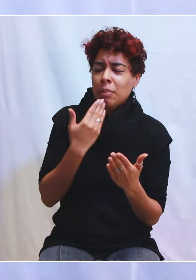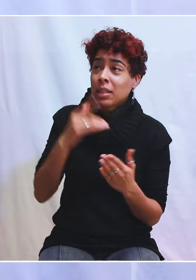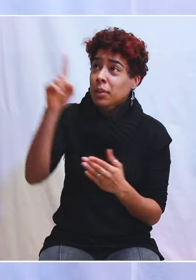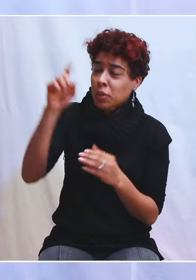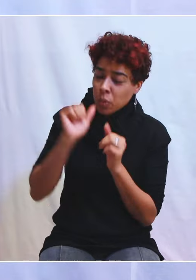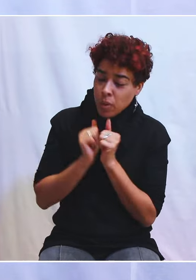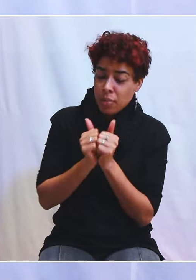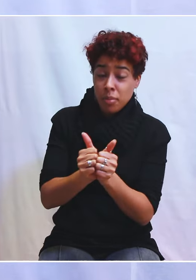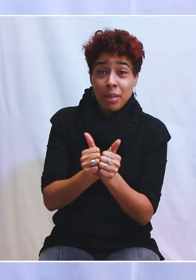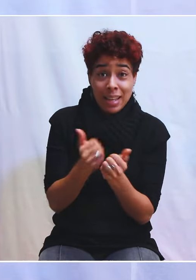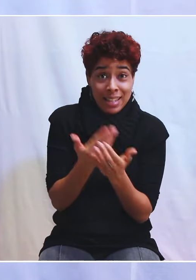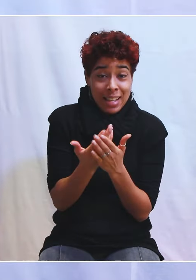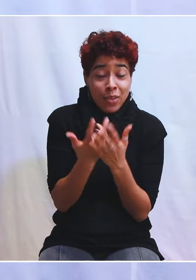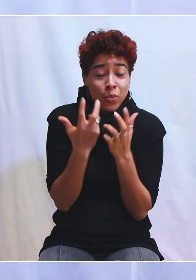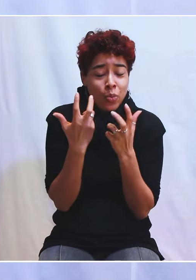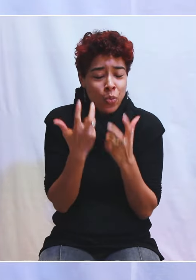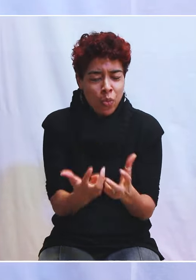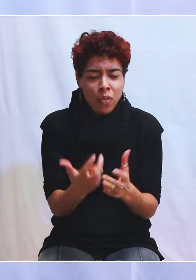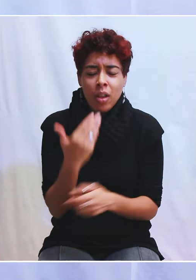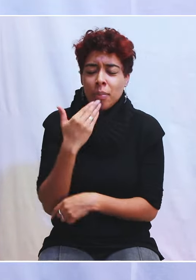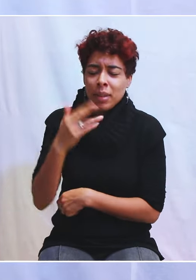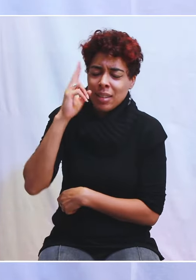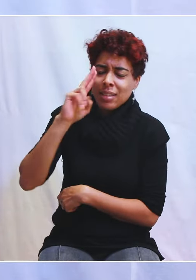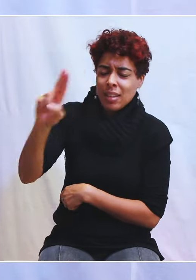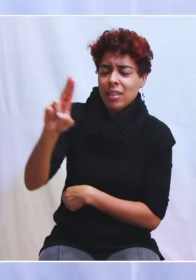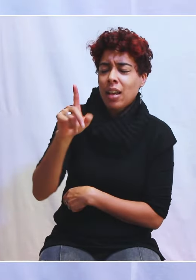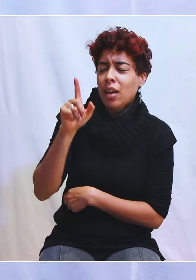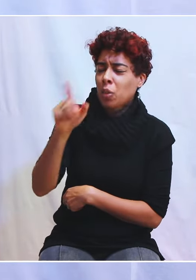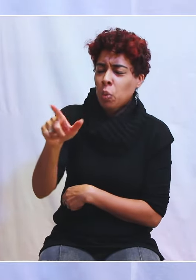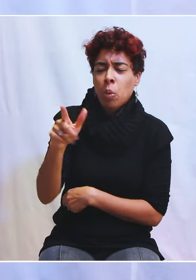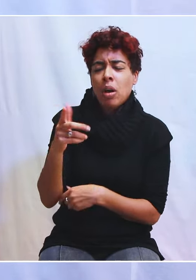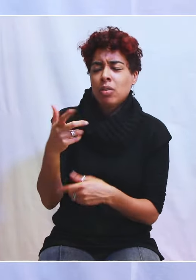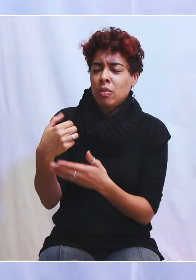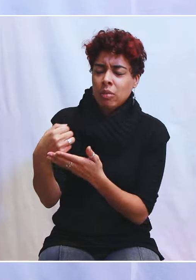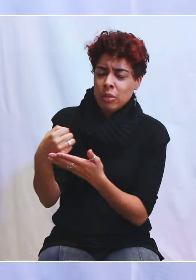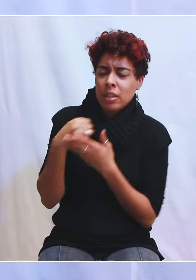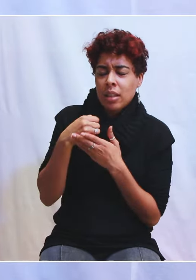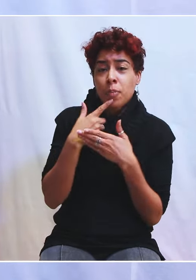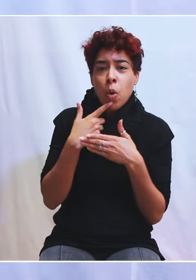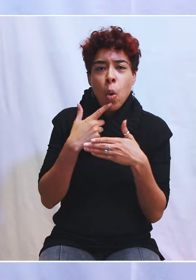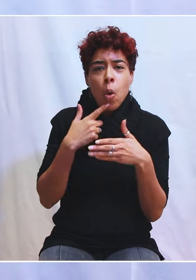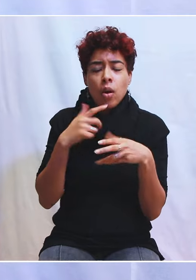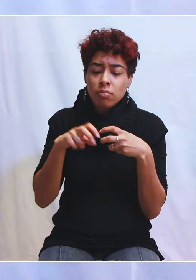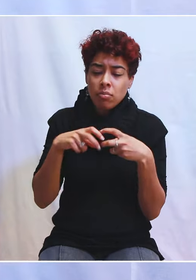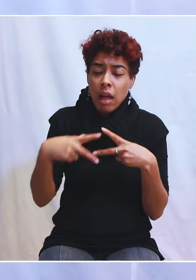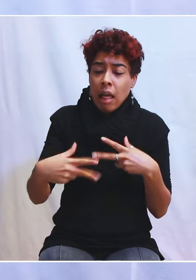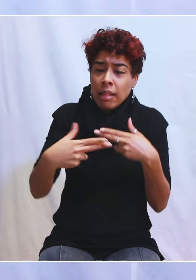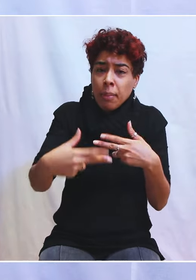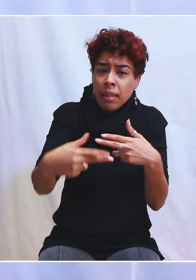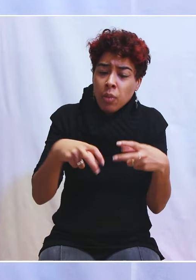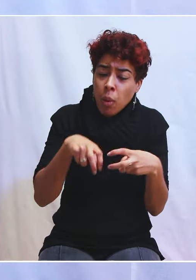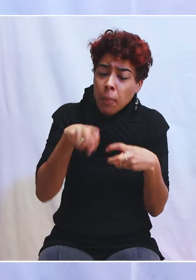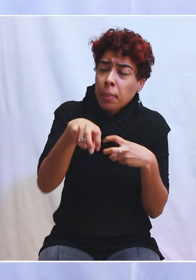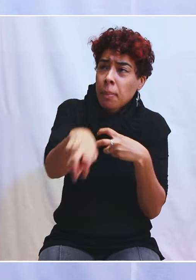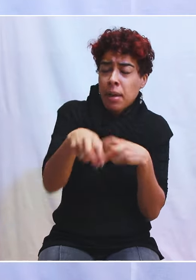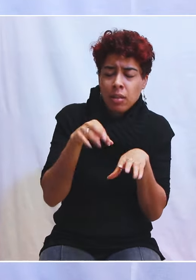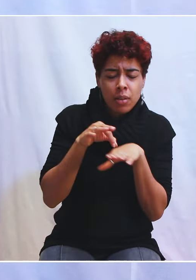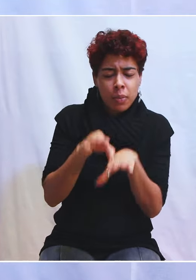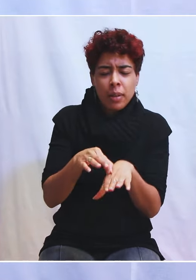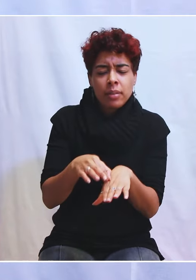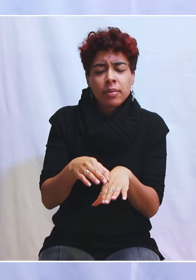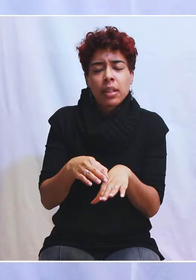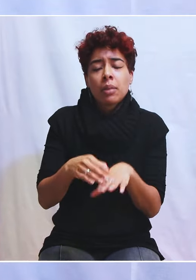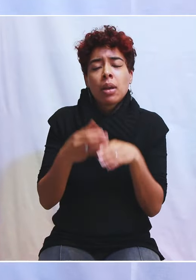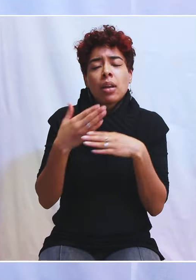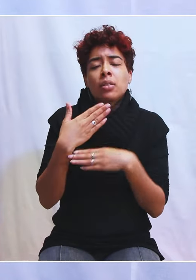marcher avec toi. Merci, Seigneur, notre Dieu, parce que tu vas nous faire franchir des étapes. Et je prie, Père, pour que chacun d'entre nous, Seigneur, tous ceux qui écoutent